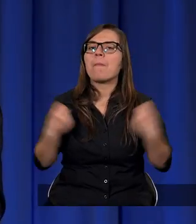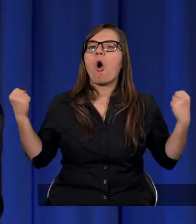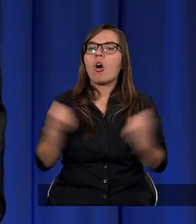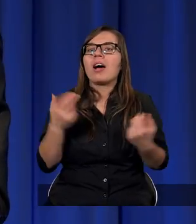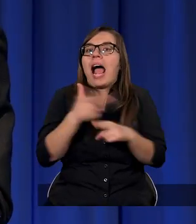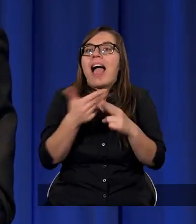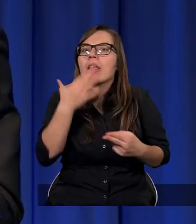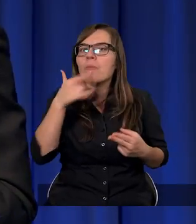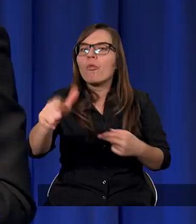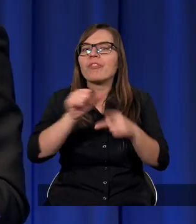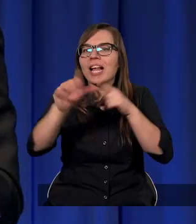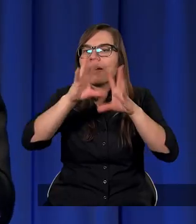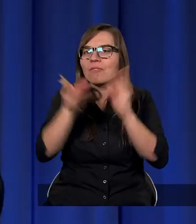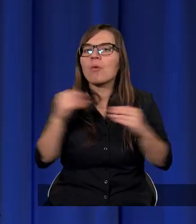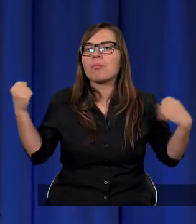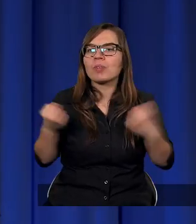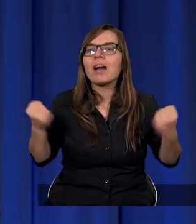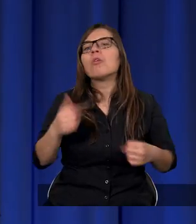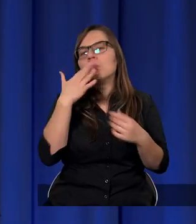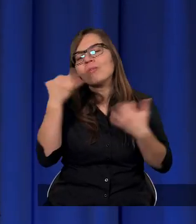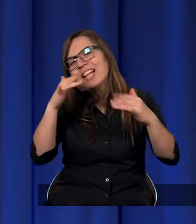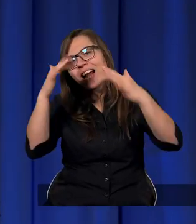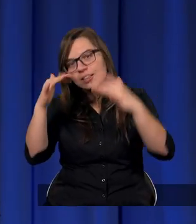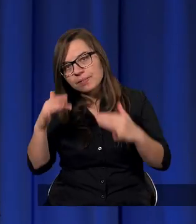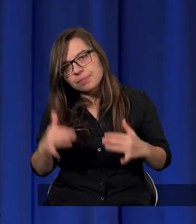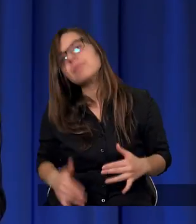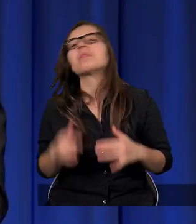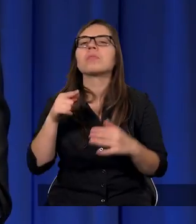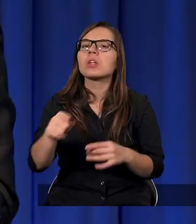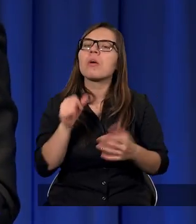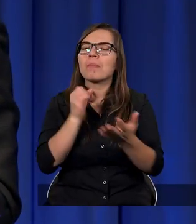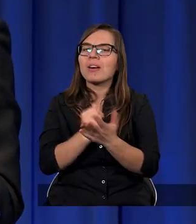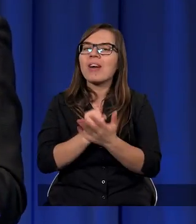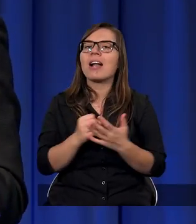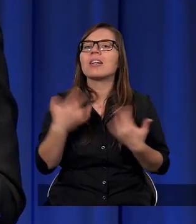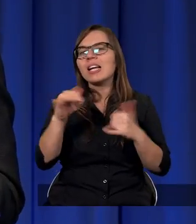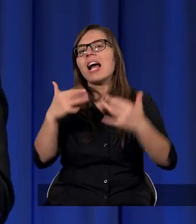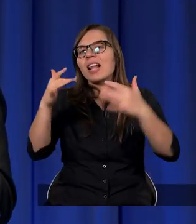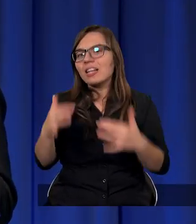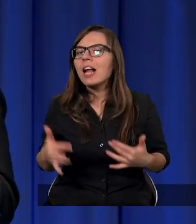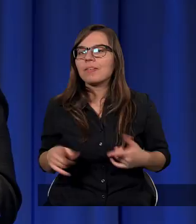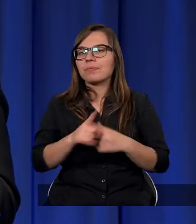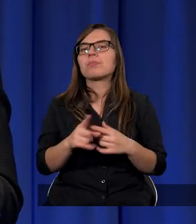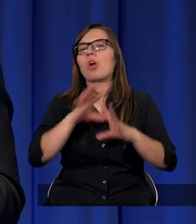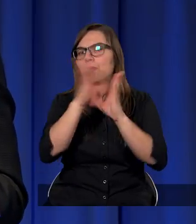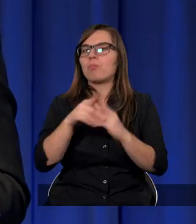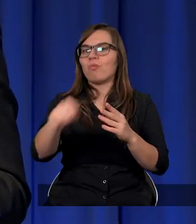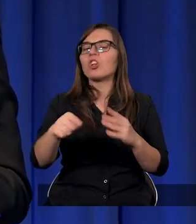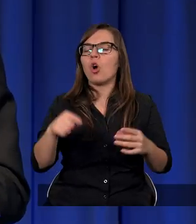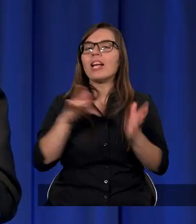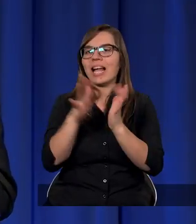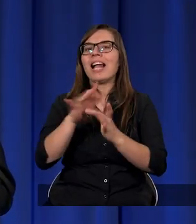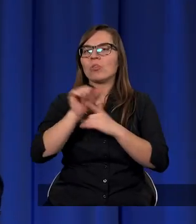Powiedział do niego, ja jestem Bogiem Wszechmogącym. El Shaddai. Tak śpiewamy tę pieśń, czasem El Shaddai. Właśnie to jest ten Bóg Wszechmogący.